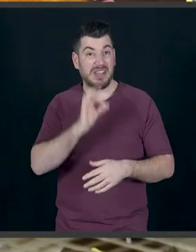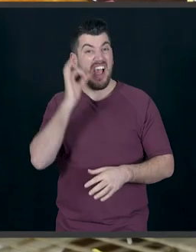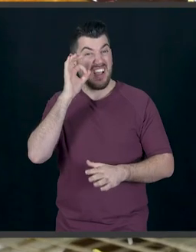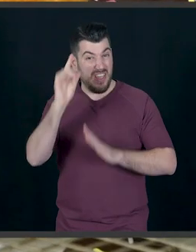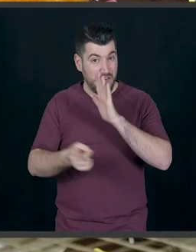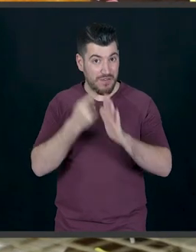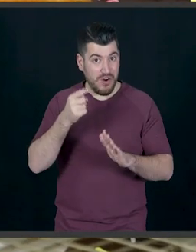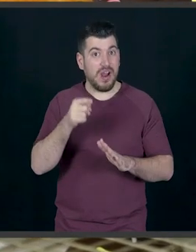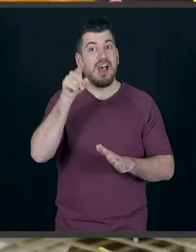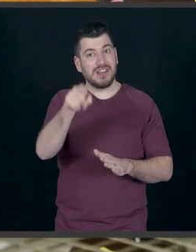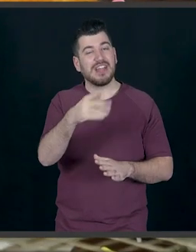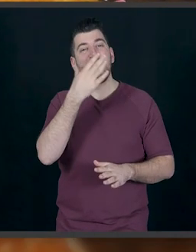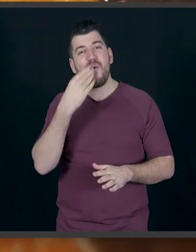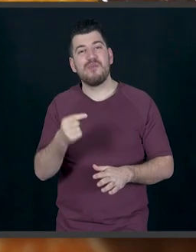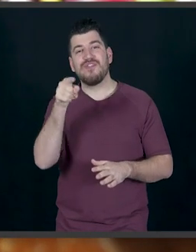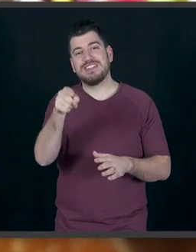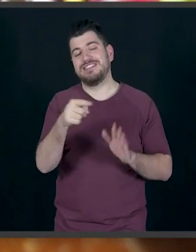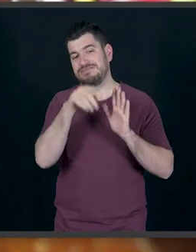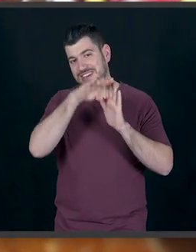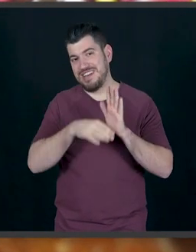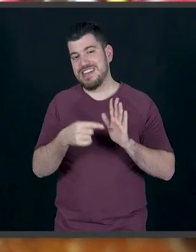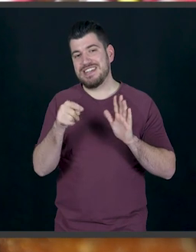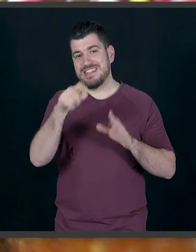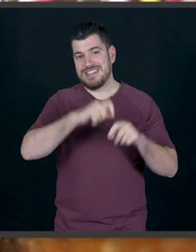τέτοιες ωραίες συνταγούλες θα σας δίνουμε.